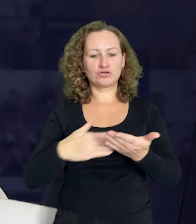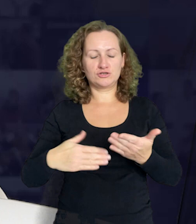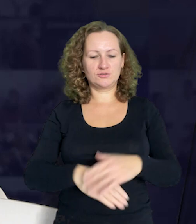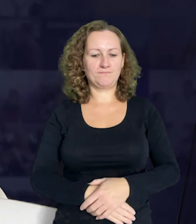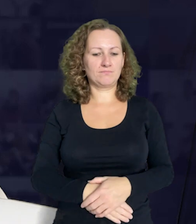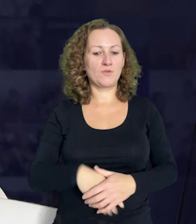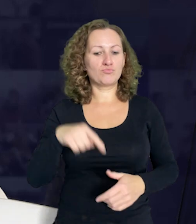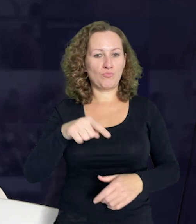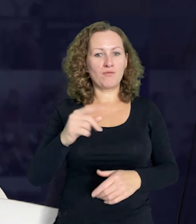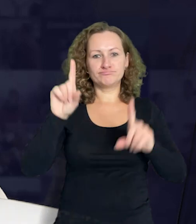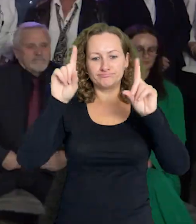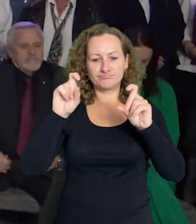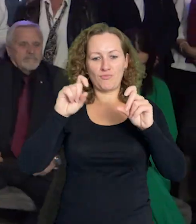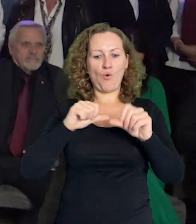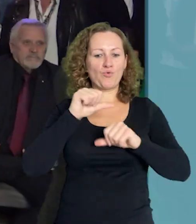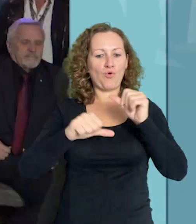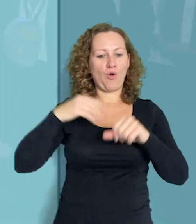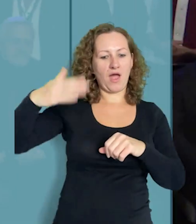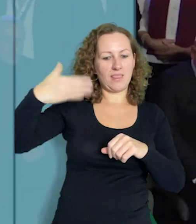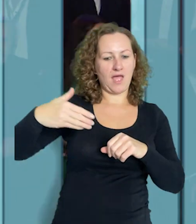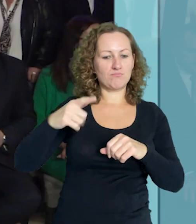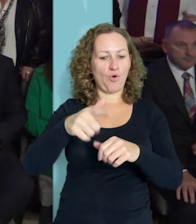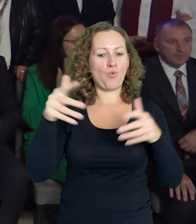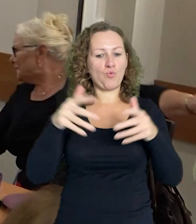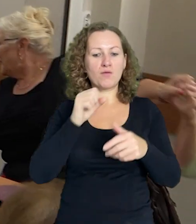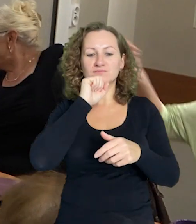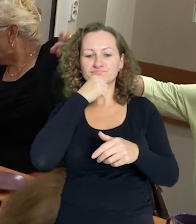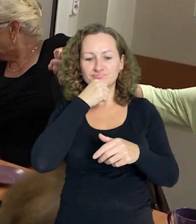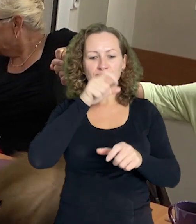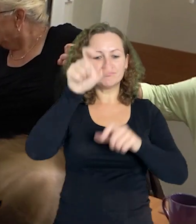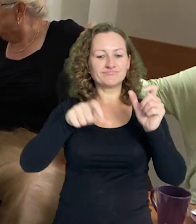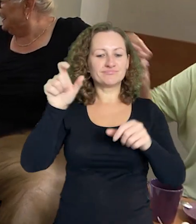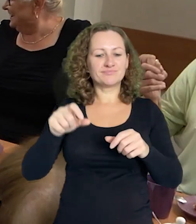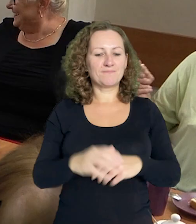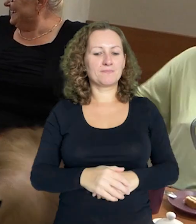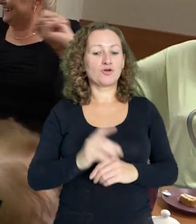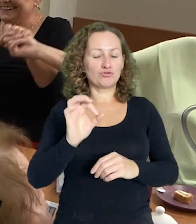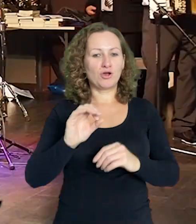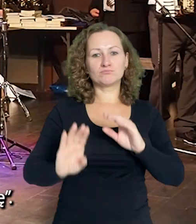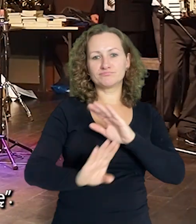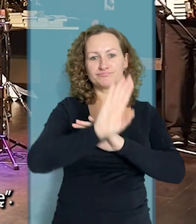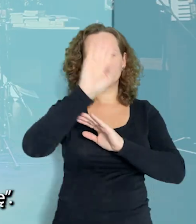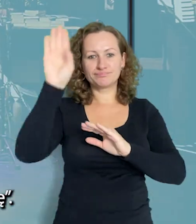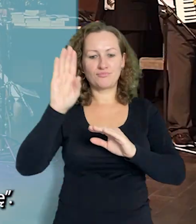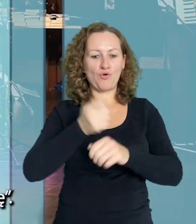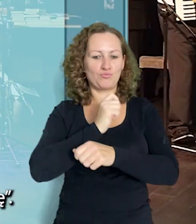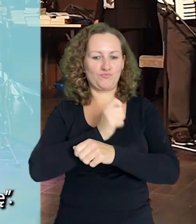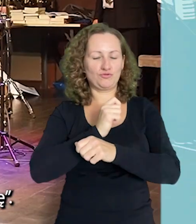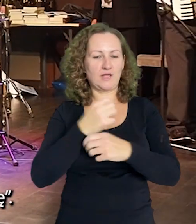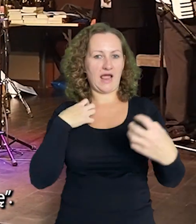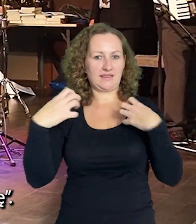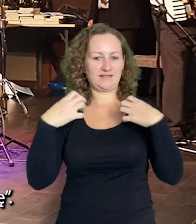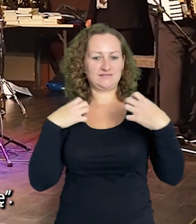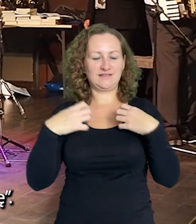W drugiej części serwisu, m.in. inauguracja roku akademickiego UTW, klub seniora Złota Jesień pełen nowej energii, przegląd twórczości